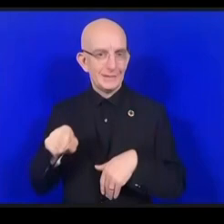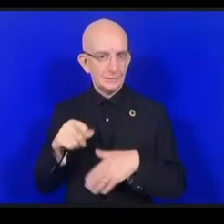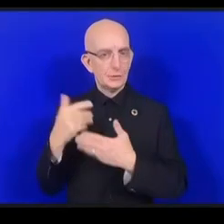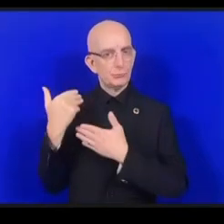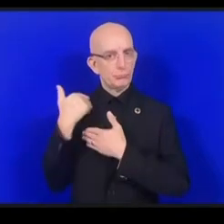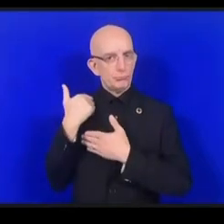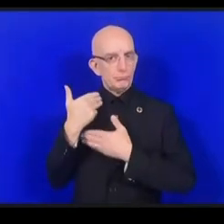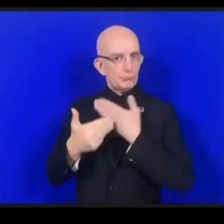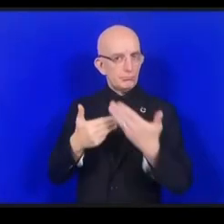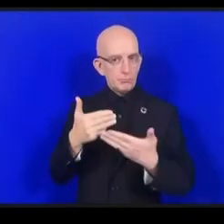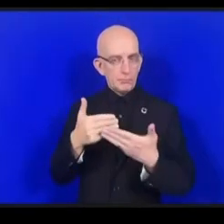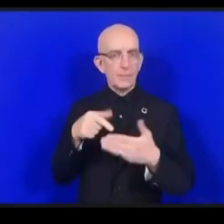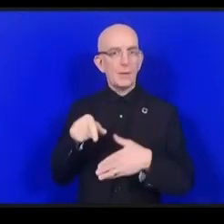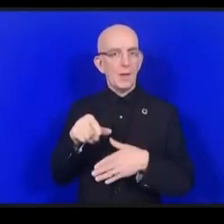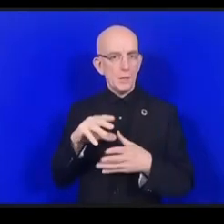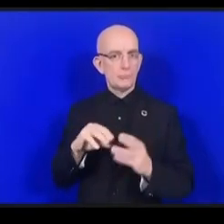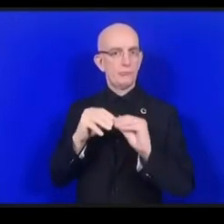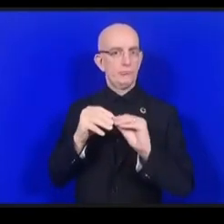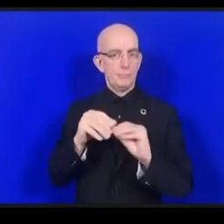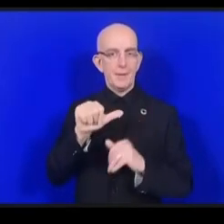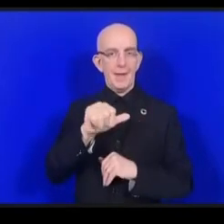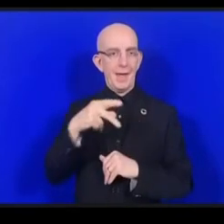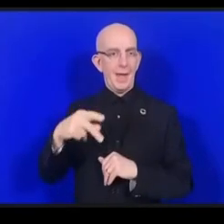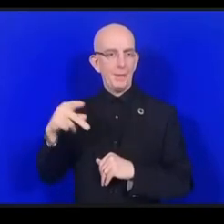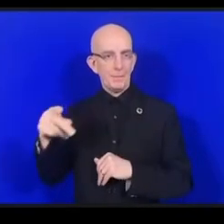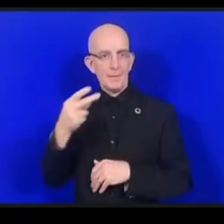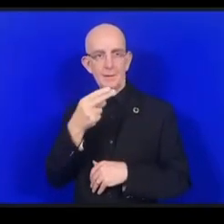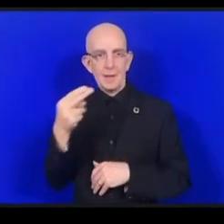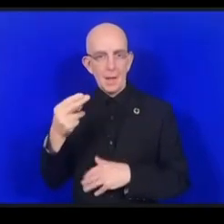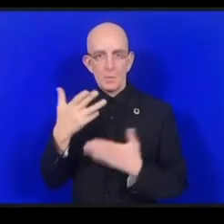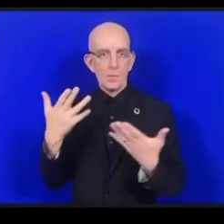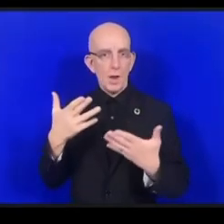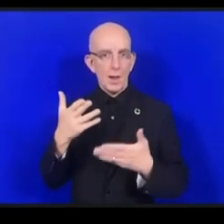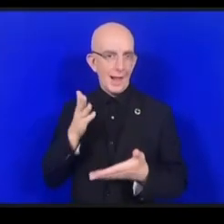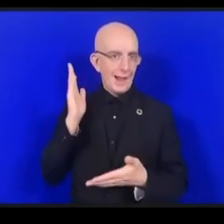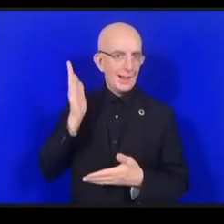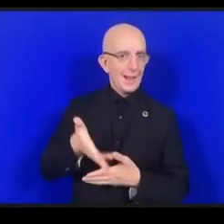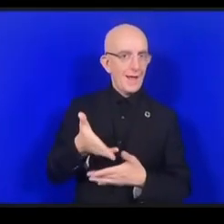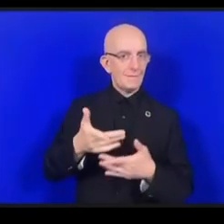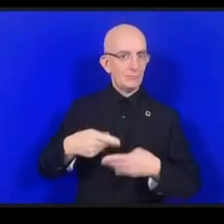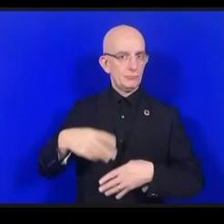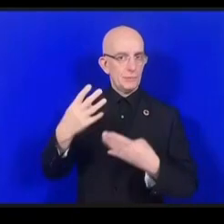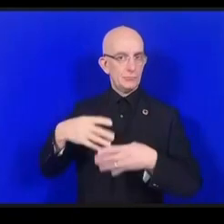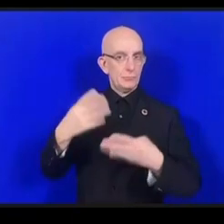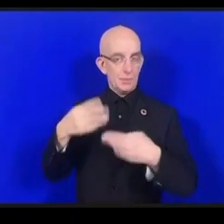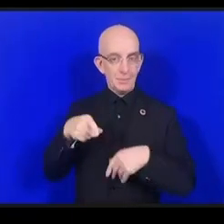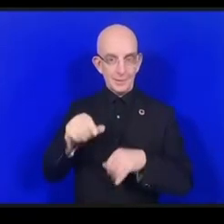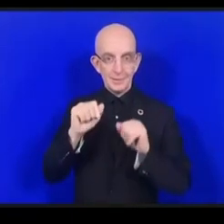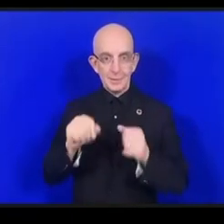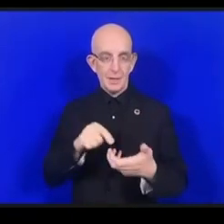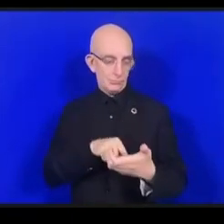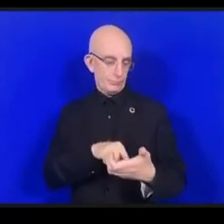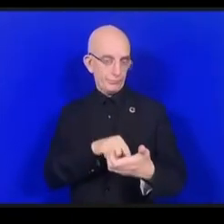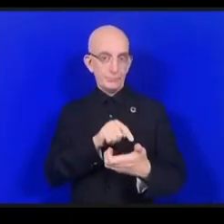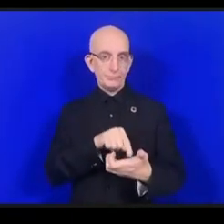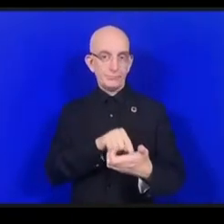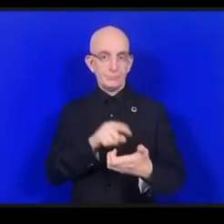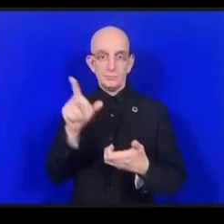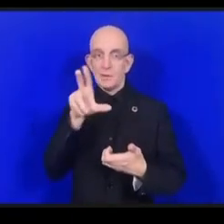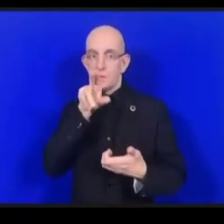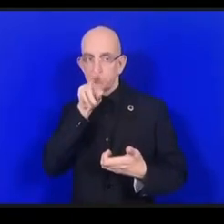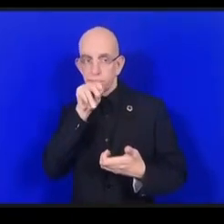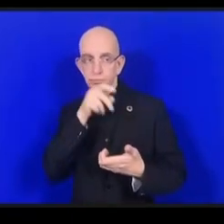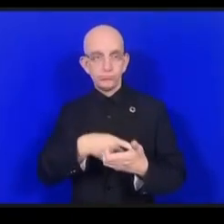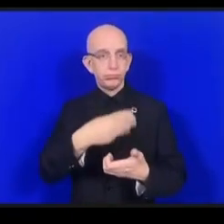على الكمبيوتر وتعمل هذه الأدات بمائتين وتسعين لغة وهو عالم